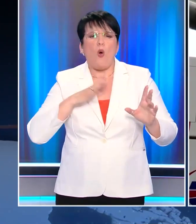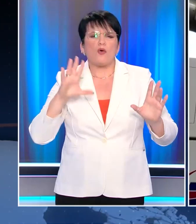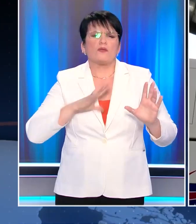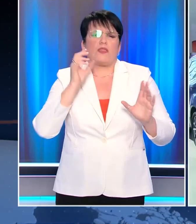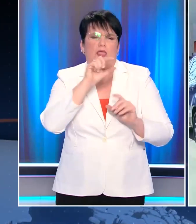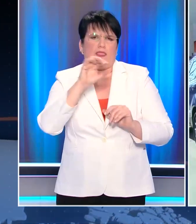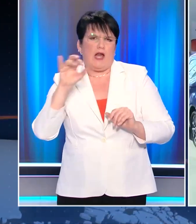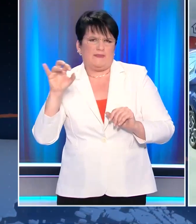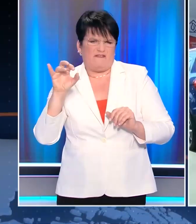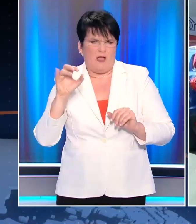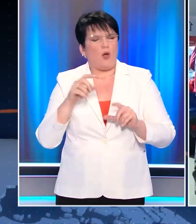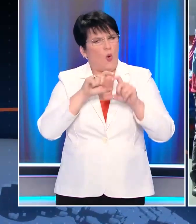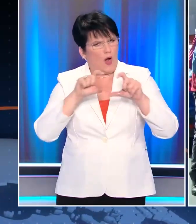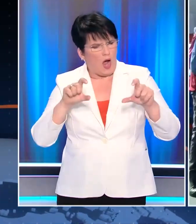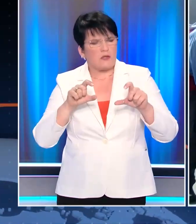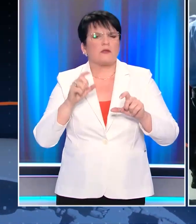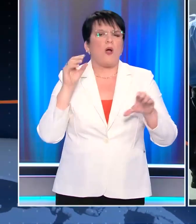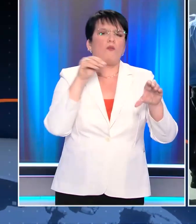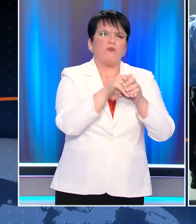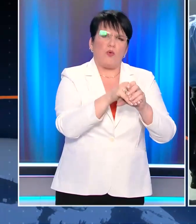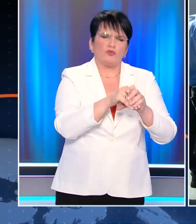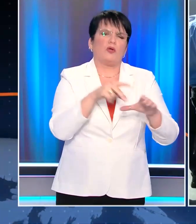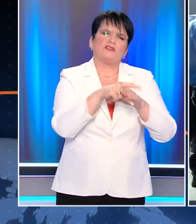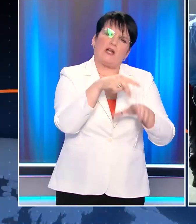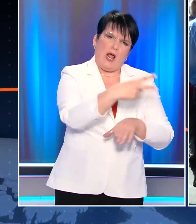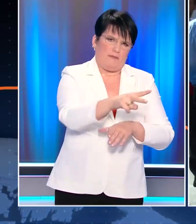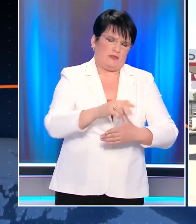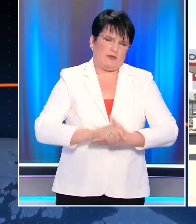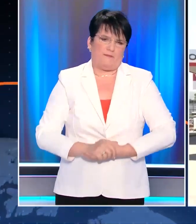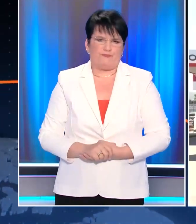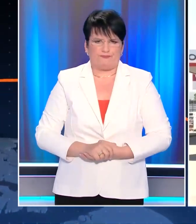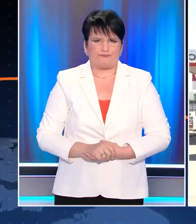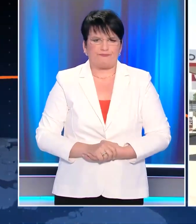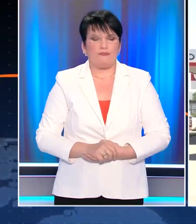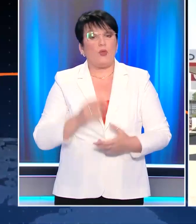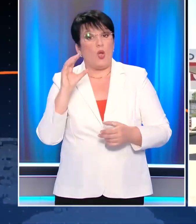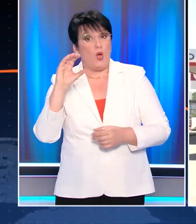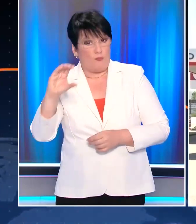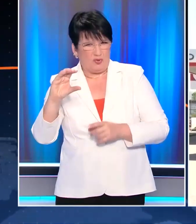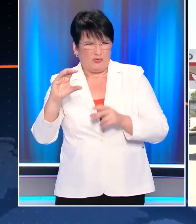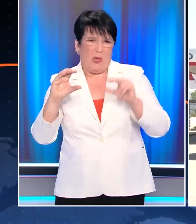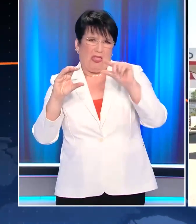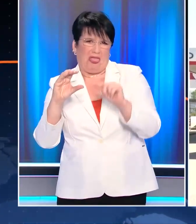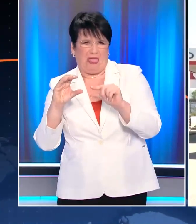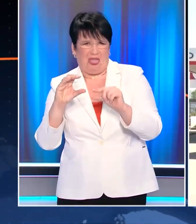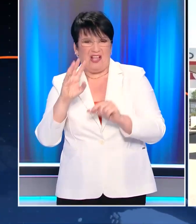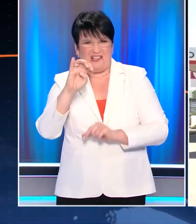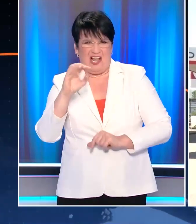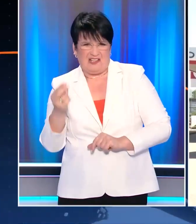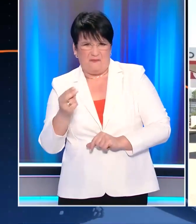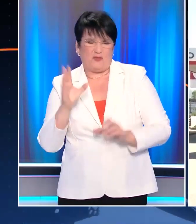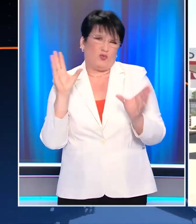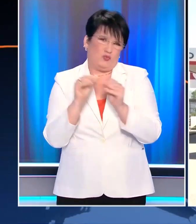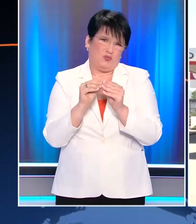την ψηφιακή κάρτα, υπάρχει δυνατότητα να λάβουν το ποσό της επιδότησης στον τραπεζικό τους λογαριασμό. Σαν ποσό είναι μικρό. 40 ευρώ περίπου